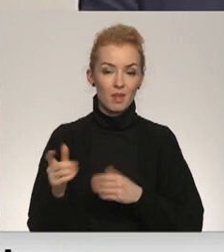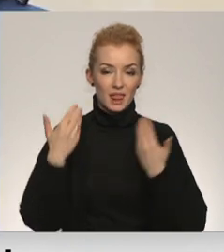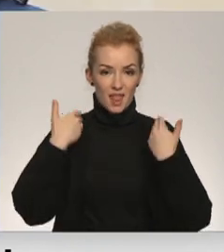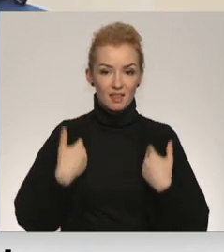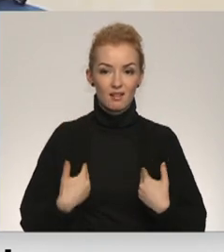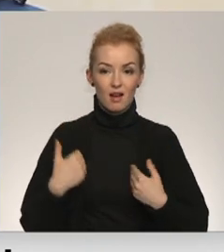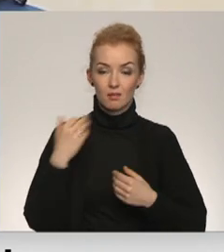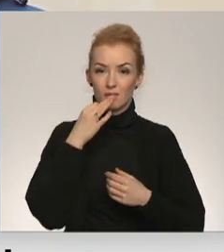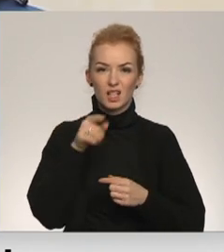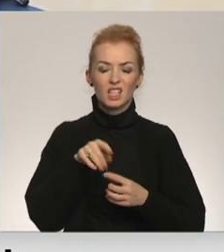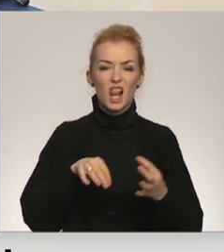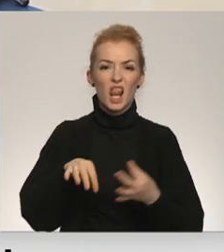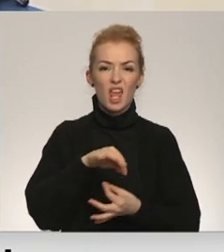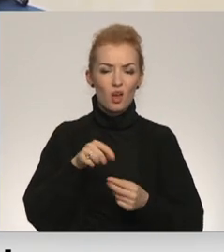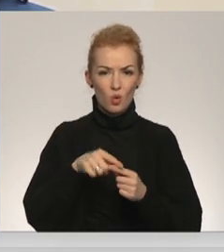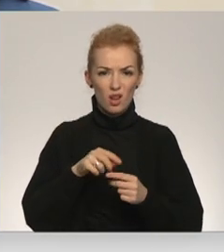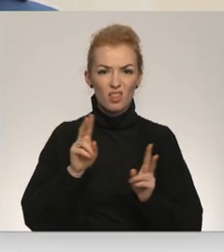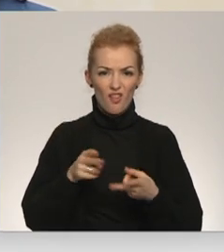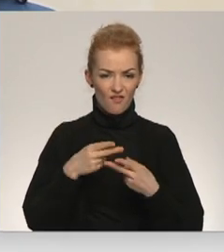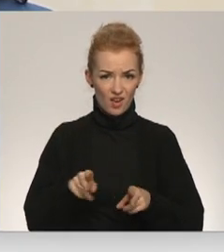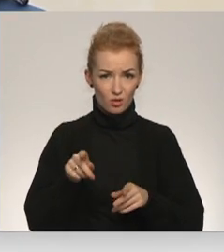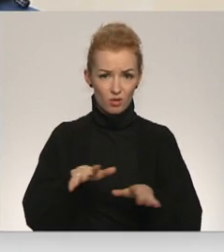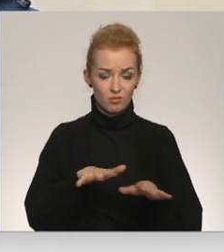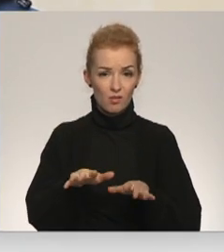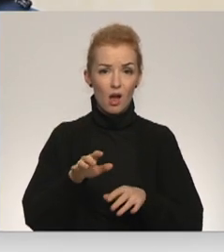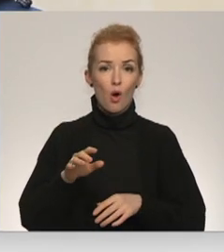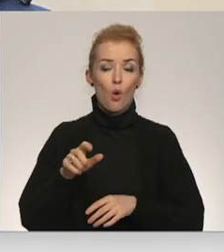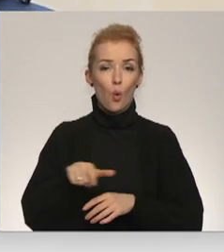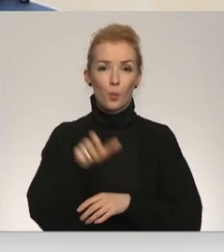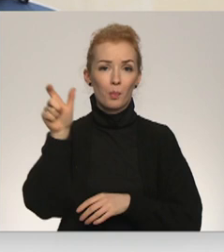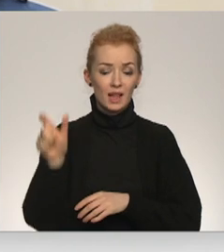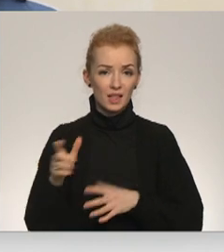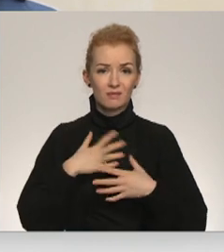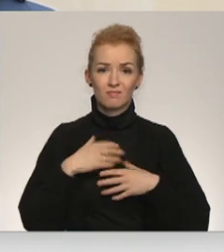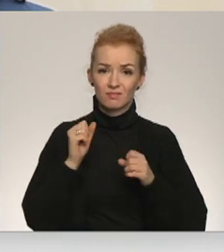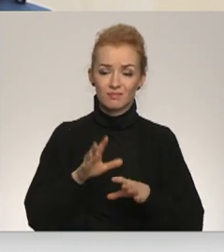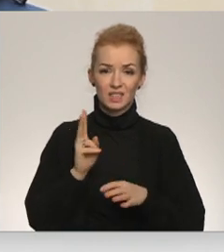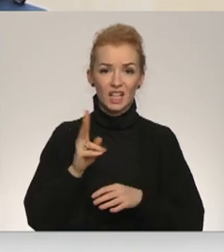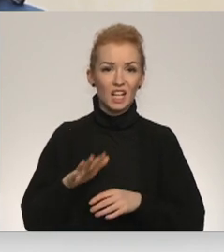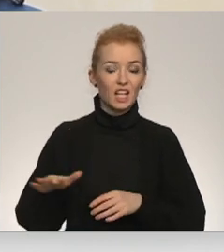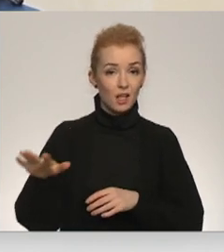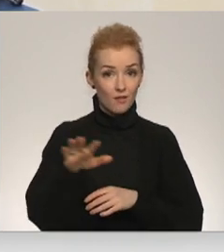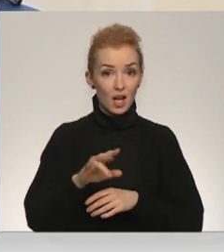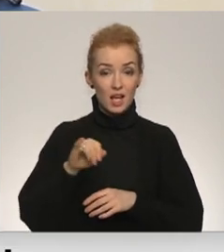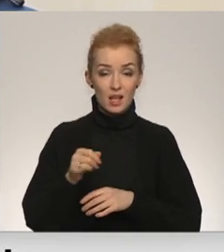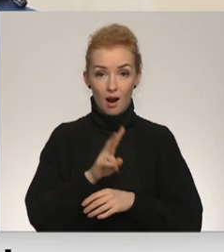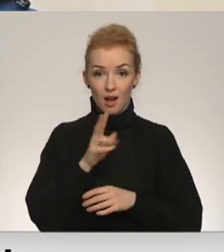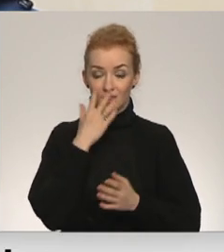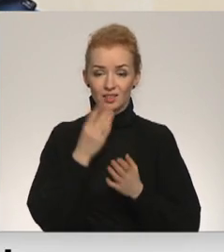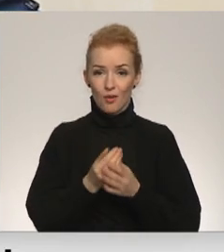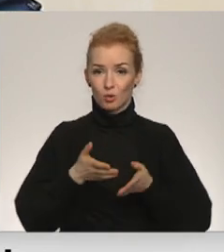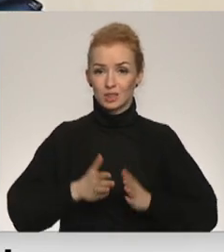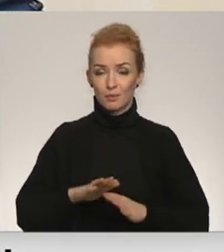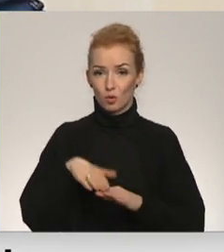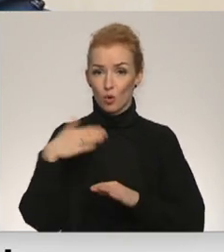Tas ir pilnīgi liek un nevajadzīgi, jo tas, ko Andrija Upīža ir izdarījis skrīveru labā, man jāsaka, ir vēl kāds raksnieks, kas savu dzimto pusi arī